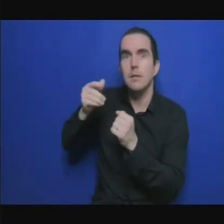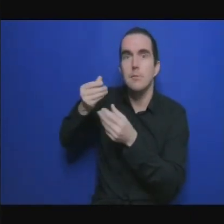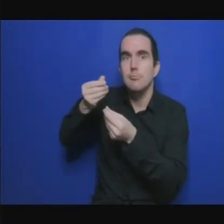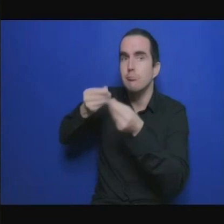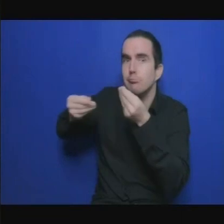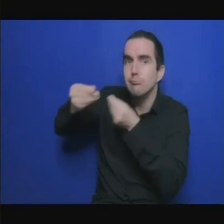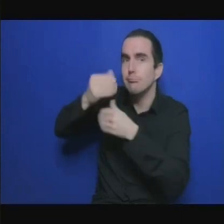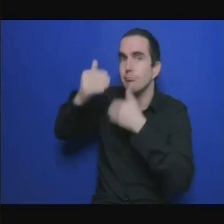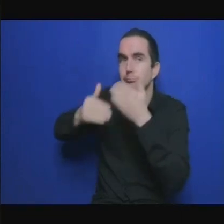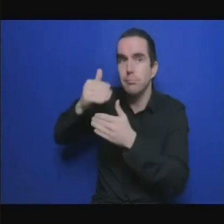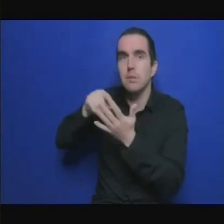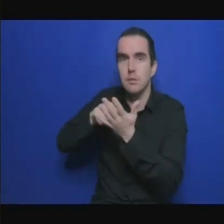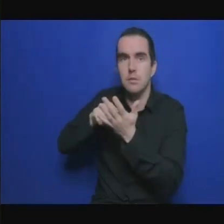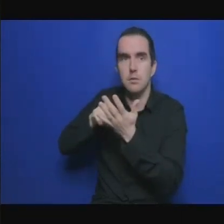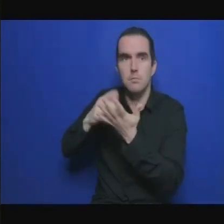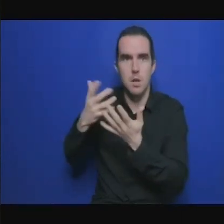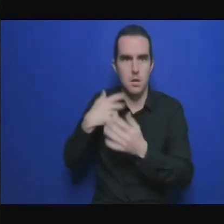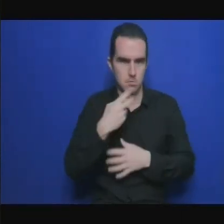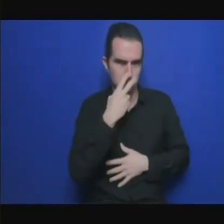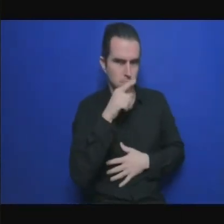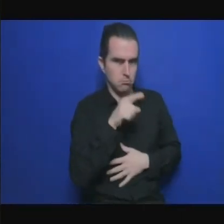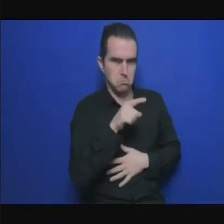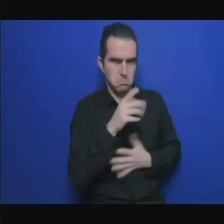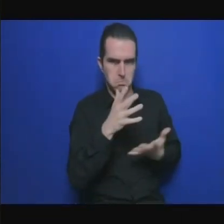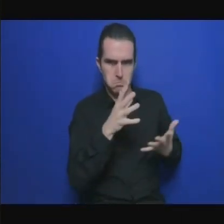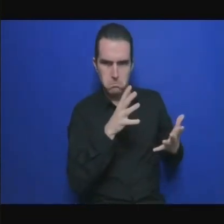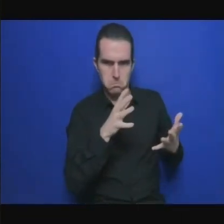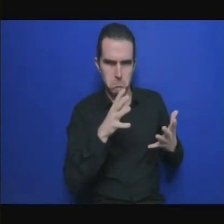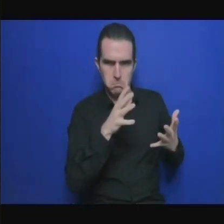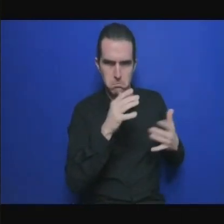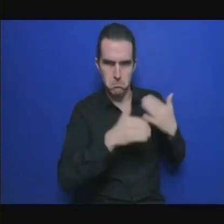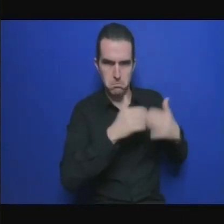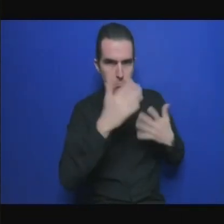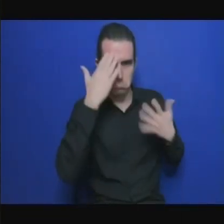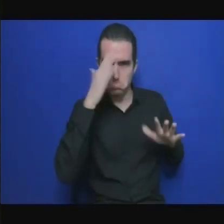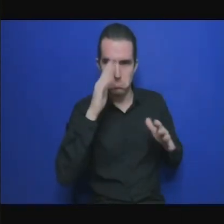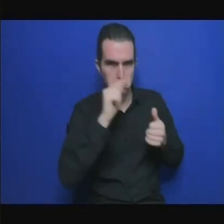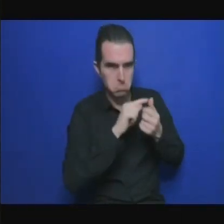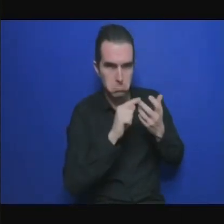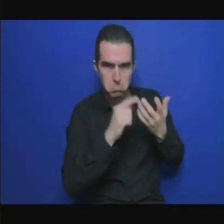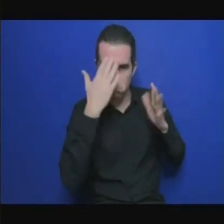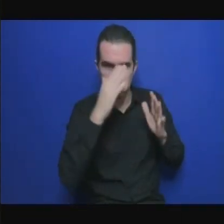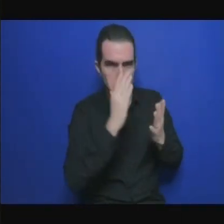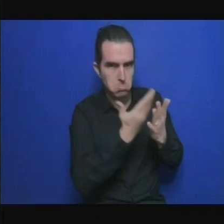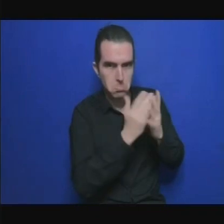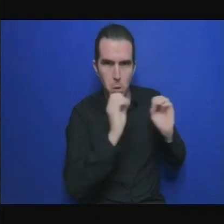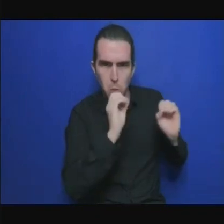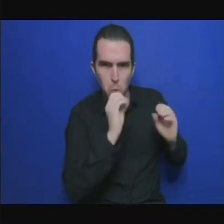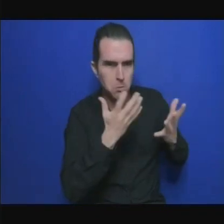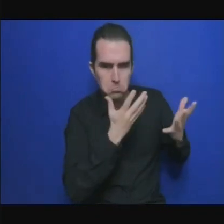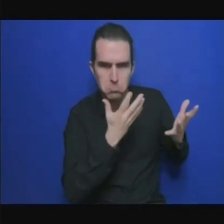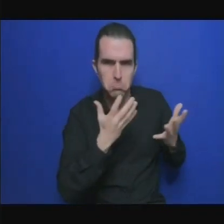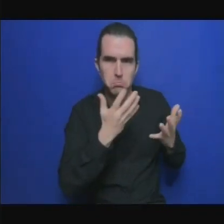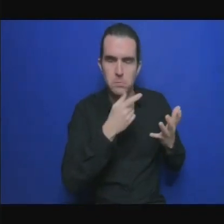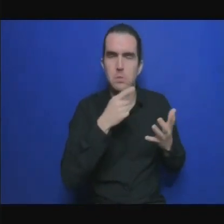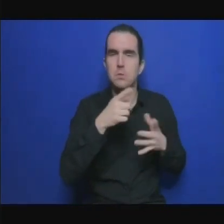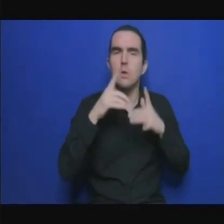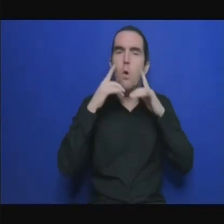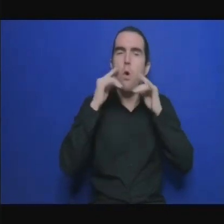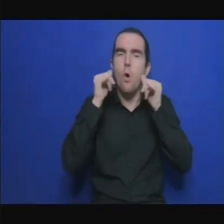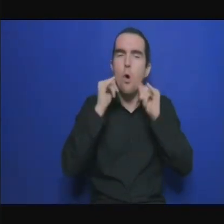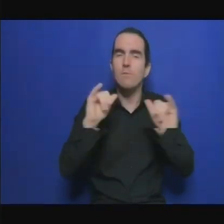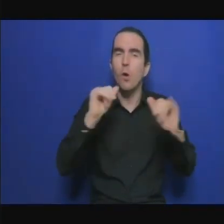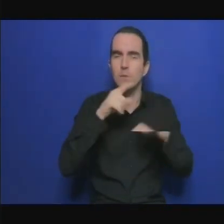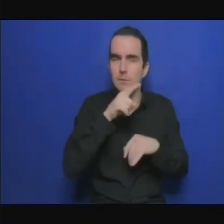je vous avoue que c la première fois qu'on en parle comme ça de façon honnête on dit que les pays africains se sont engagés avec